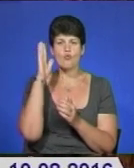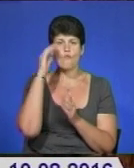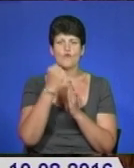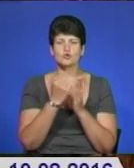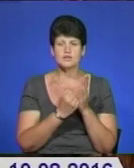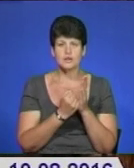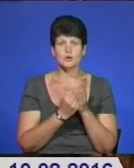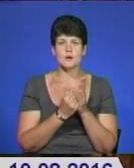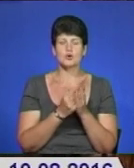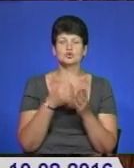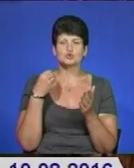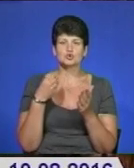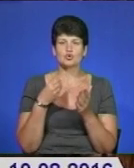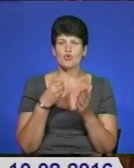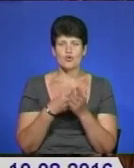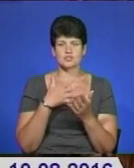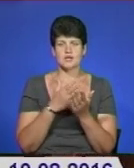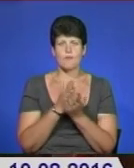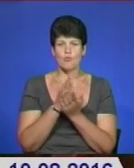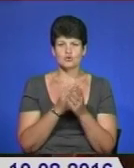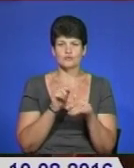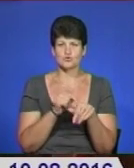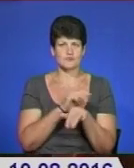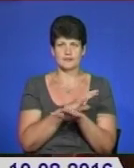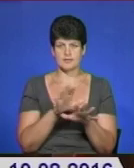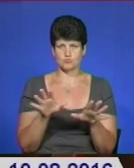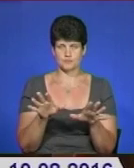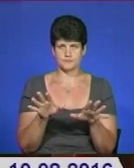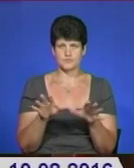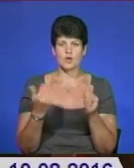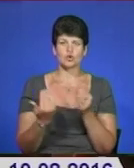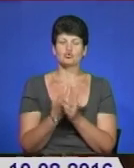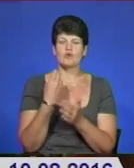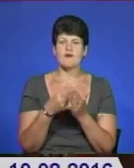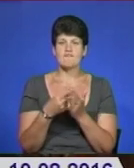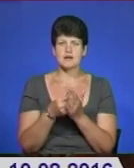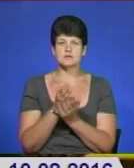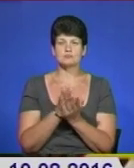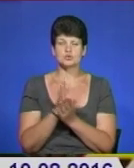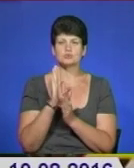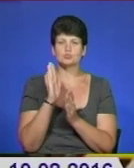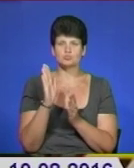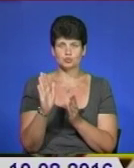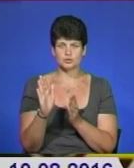здорожчання послуг відчутним суттєво не буде. Нова вартість послуг буде становити для